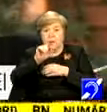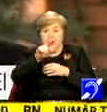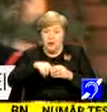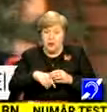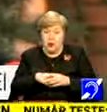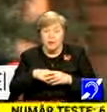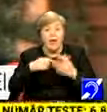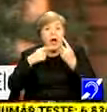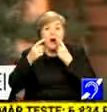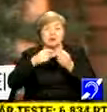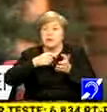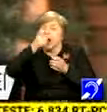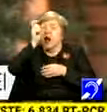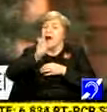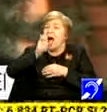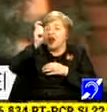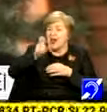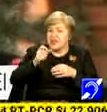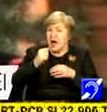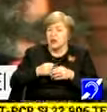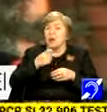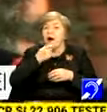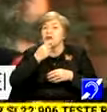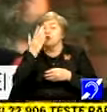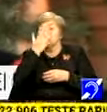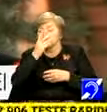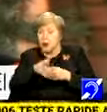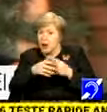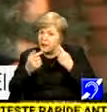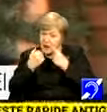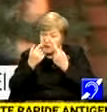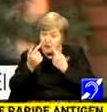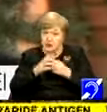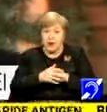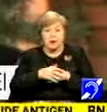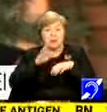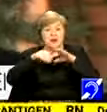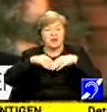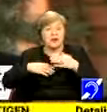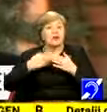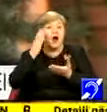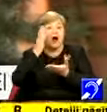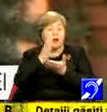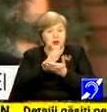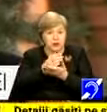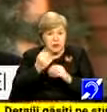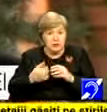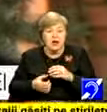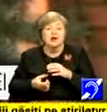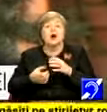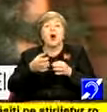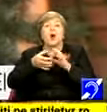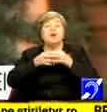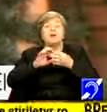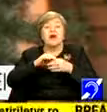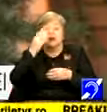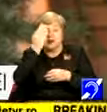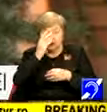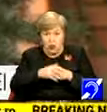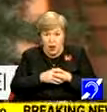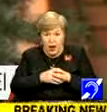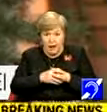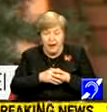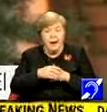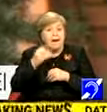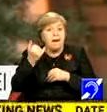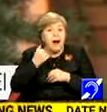despre calendarul olimpiadelor școlare. Ministerul a decis reloarea olimpiadelor școlare care au